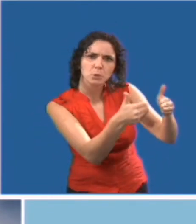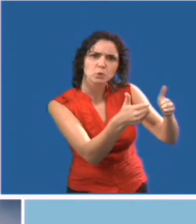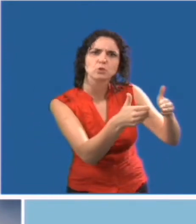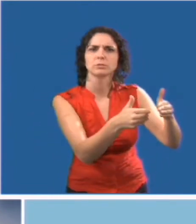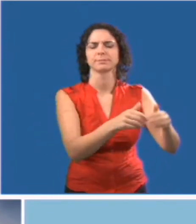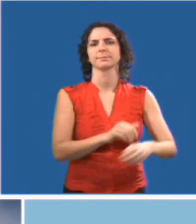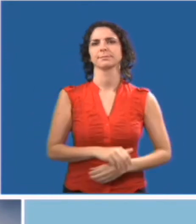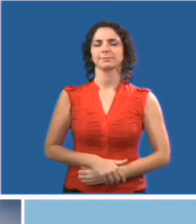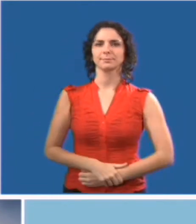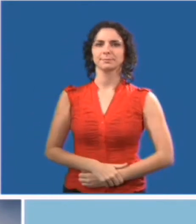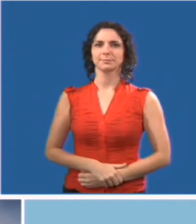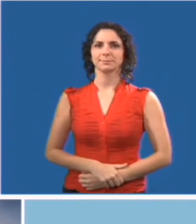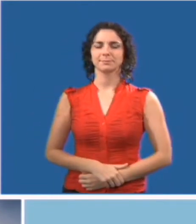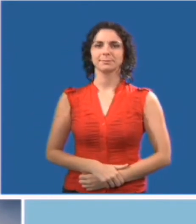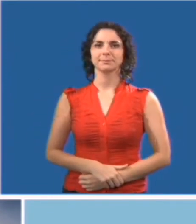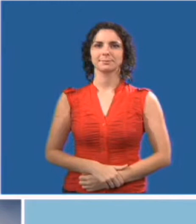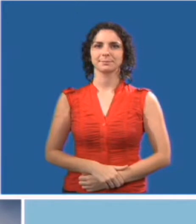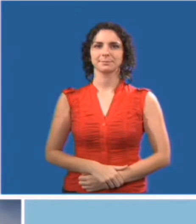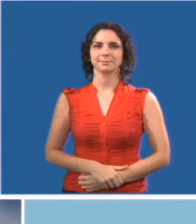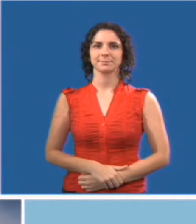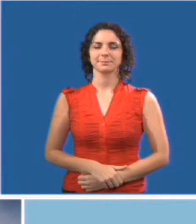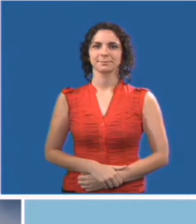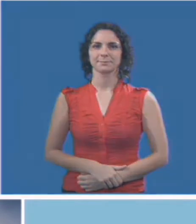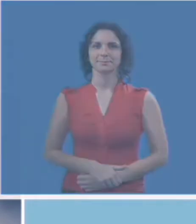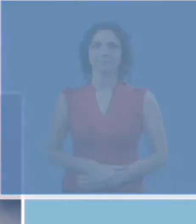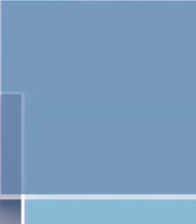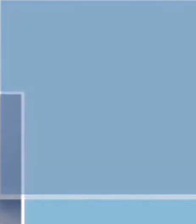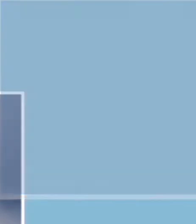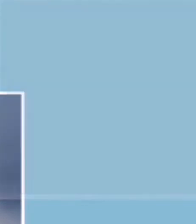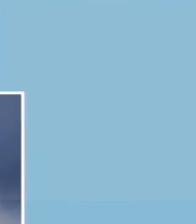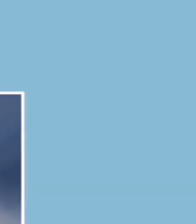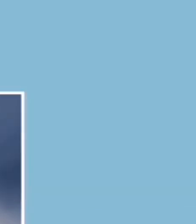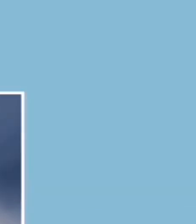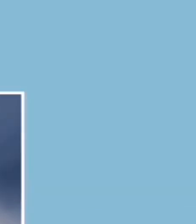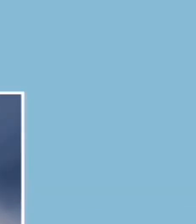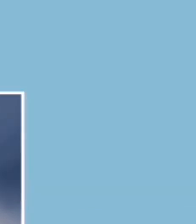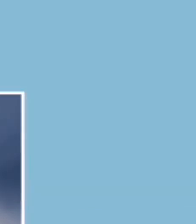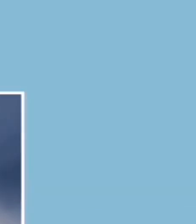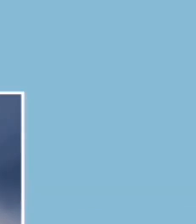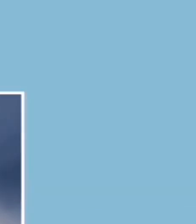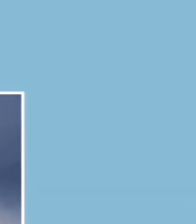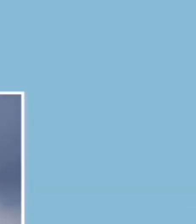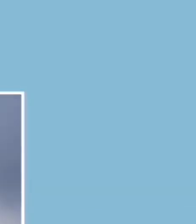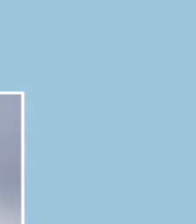ou vers un meilleur endroit plutôt que de la laisser au milieu de la pièce.